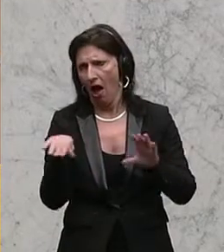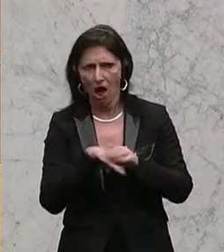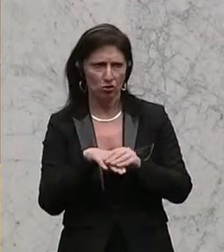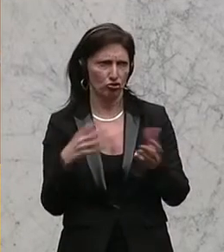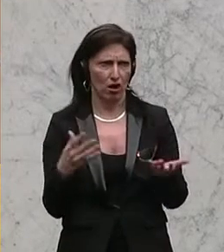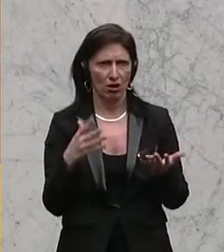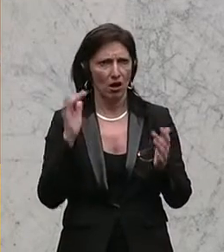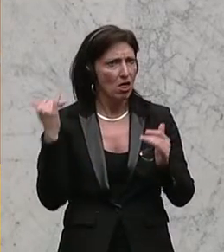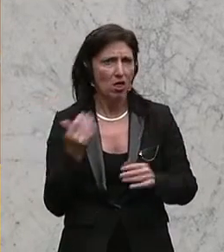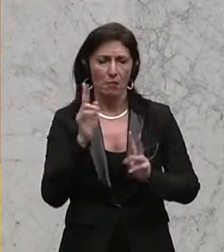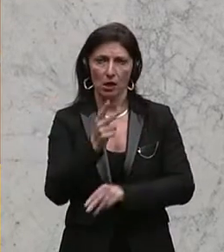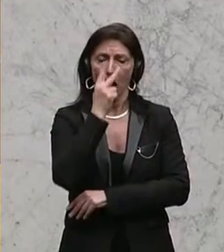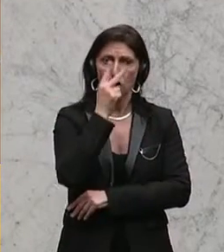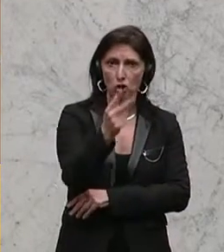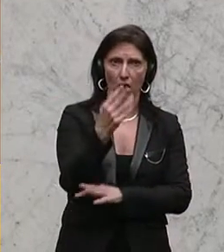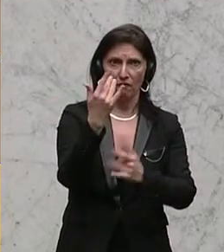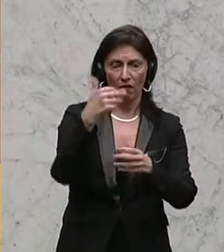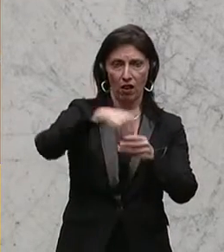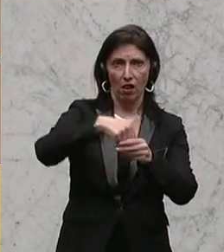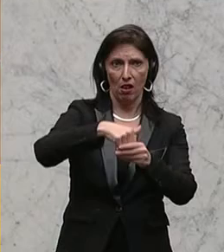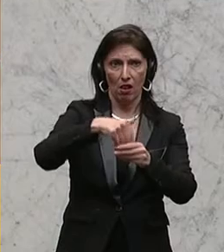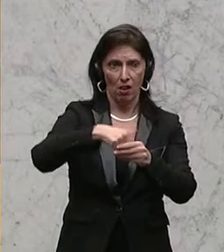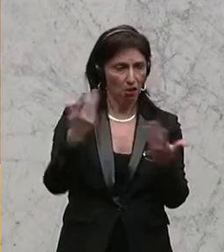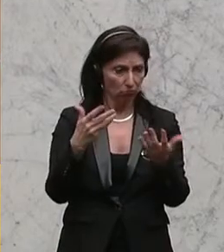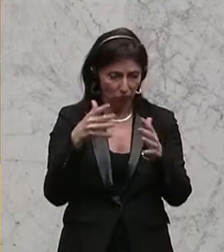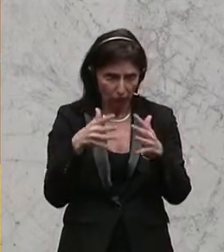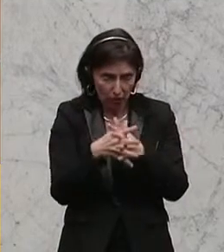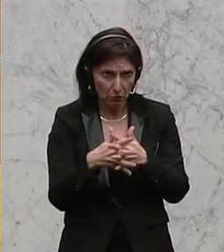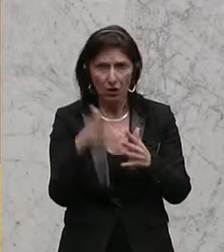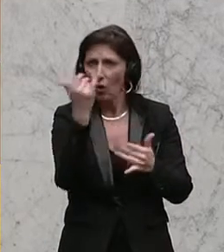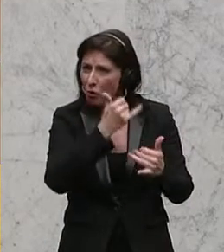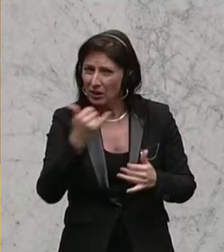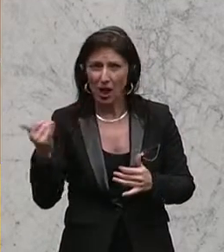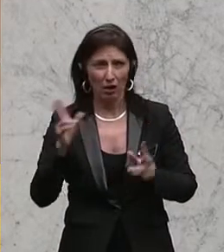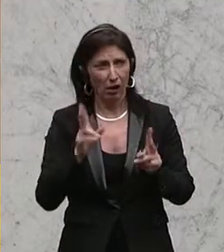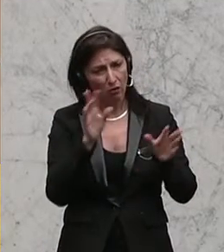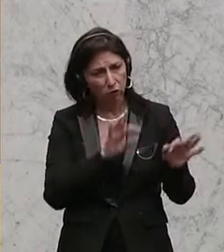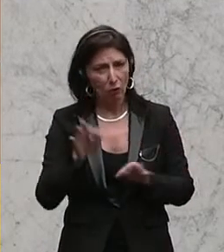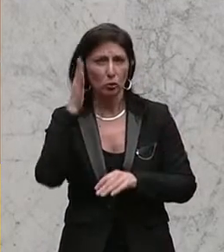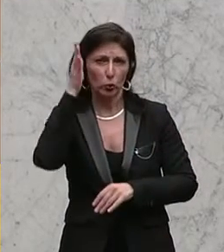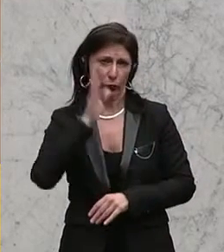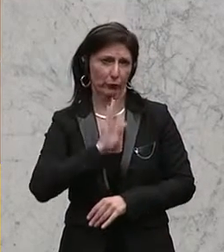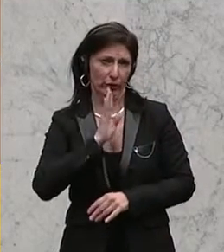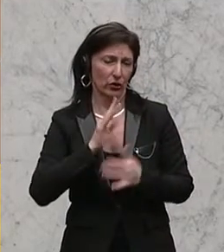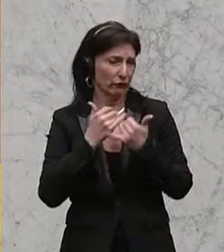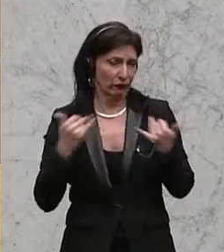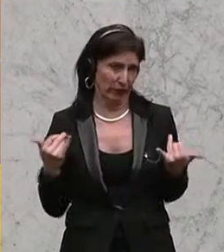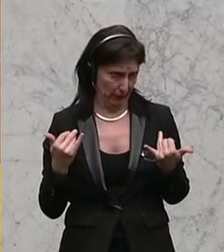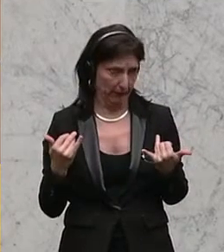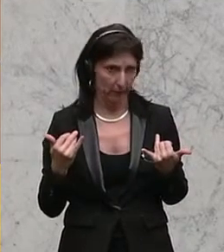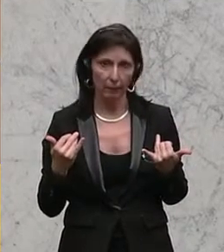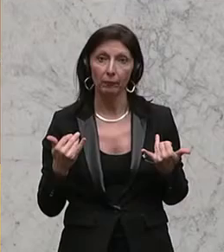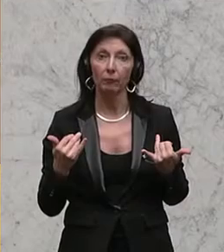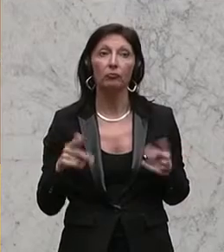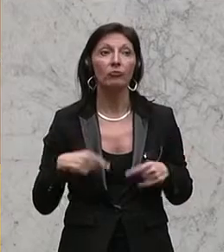jederzeit abrufbar ist, transparent ist und jeder sich auf seinen Lebensunterhalt vorbereiten kann. Das nächste ist natürlich das